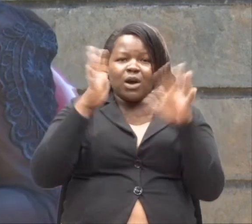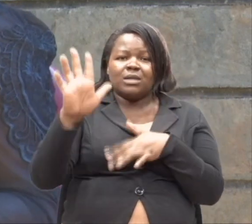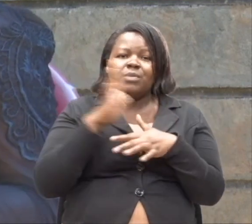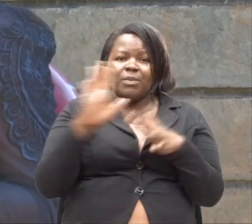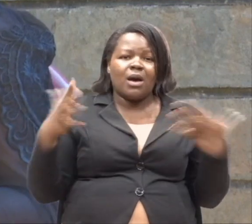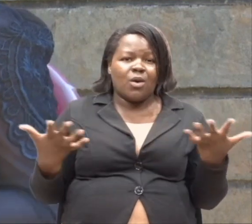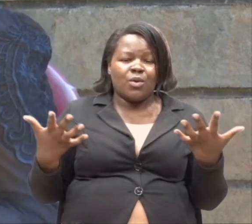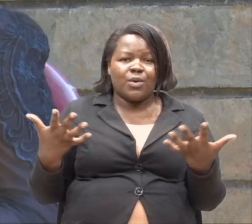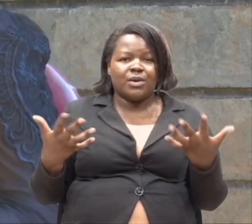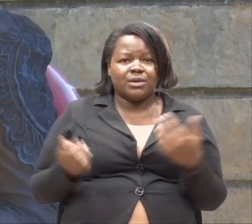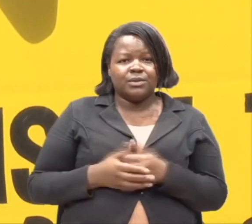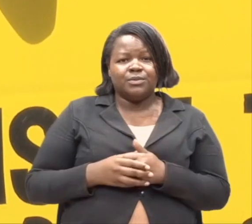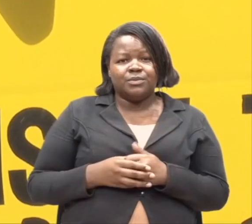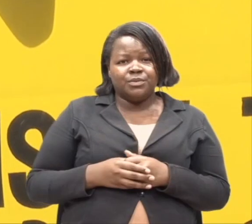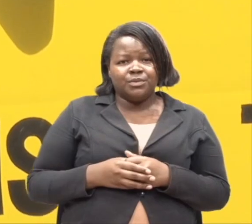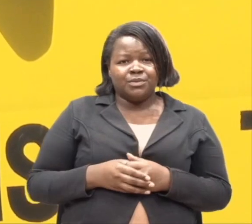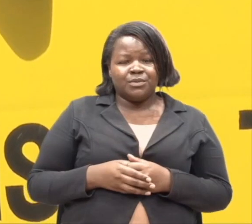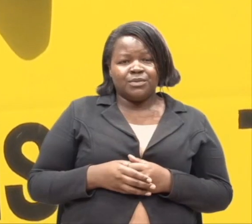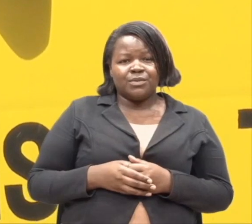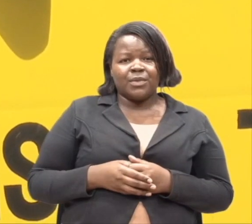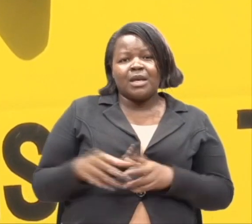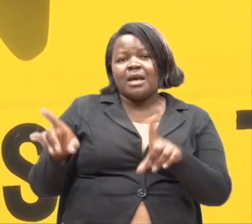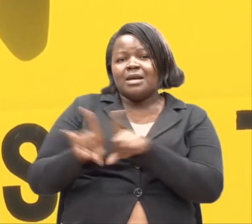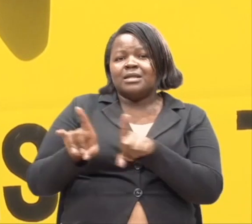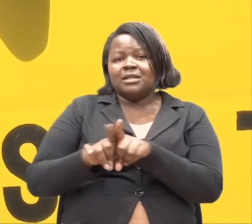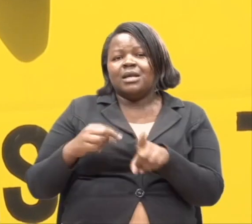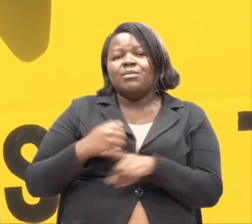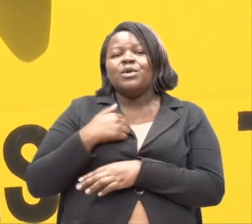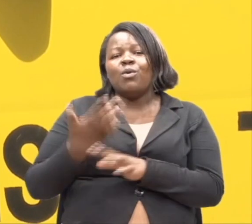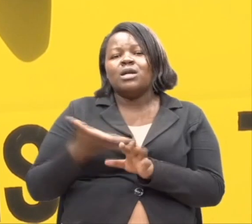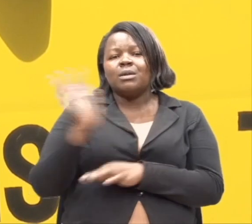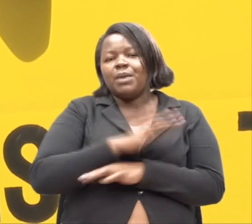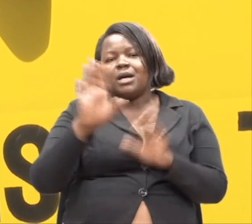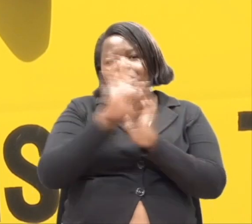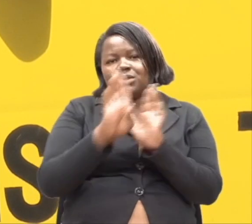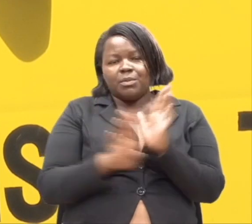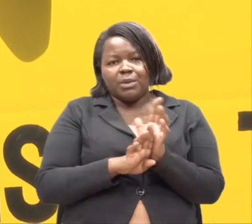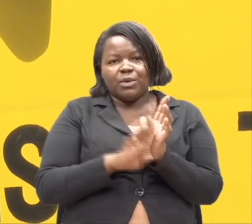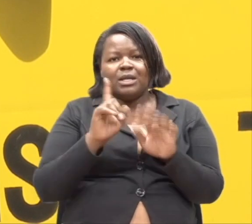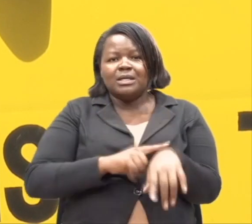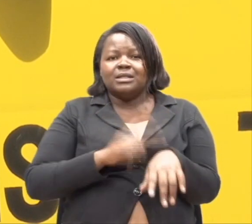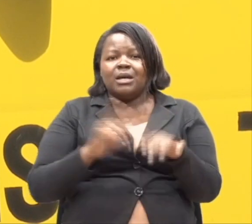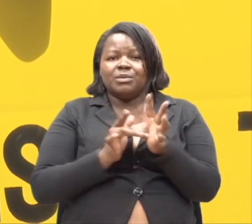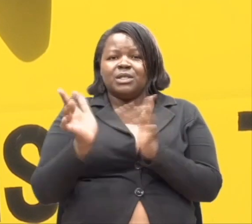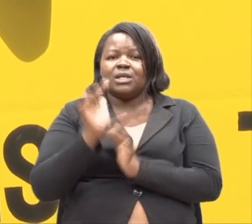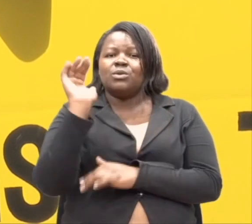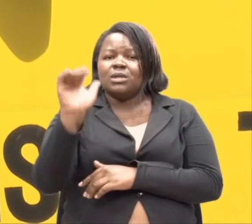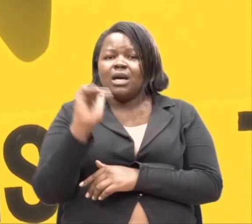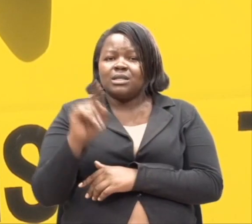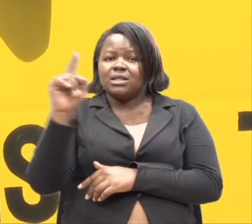uwe bibi. Mtazamo wao nikirudisha kakibibilia. Bibilia wakati yesu